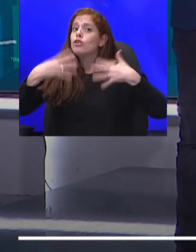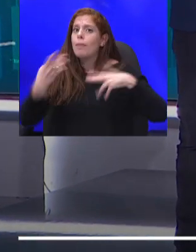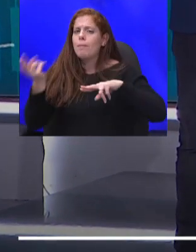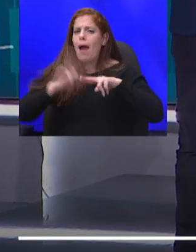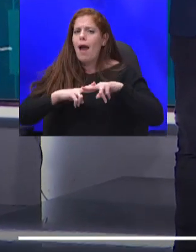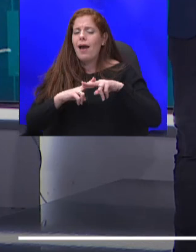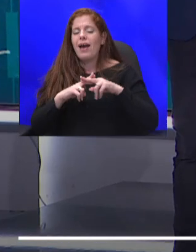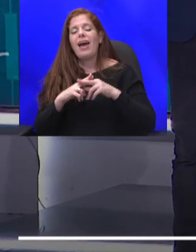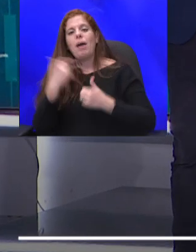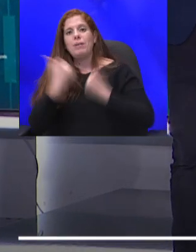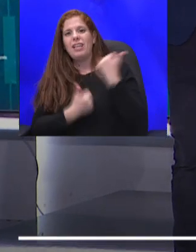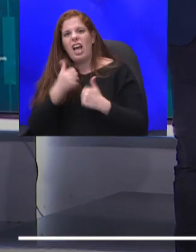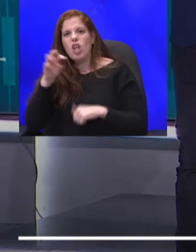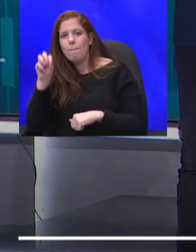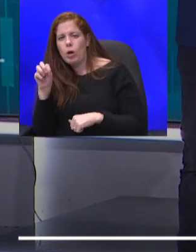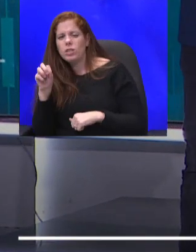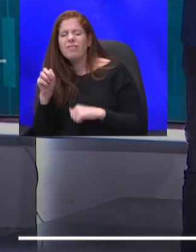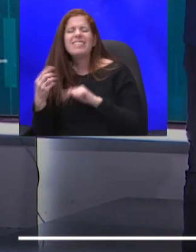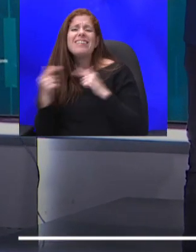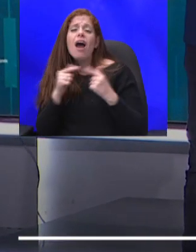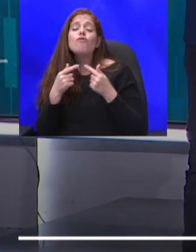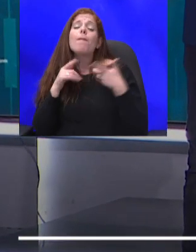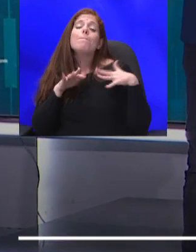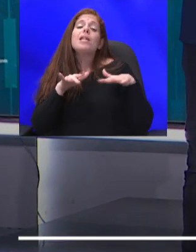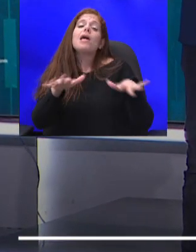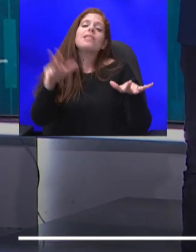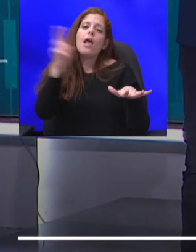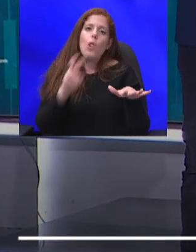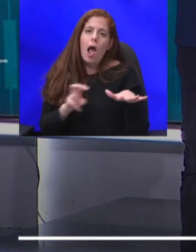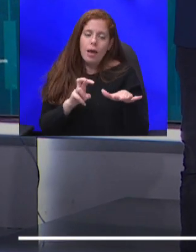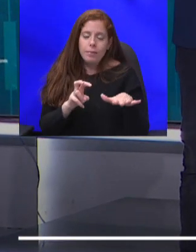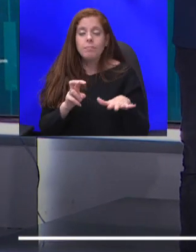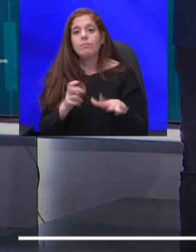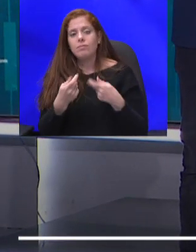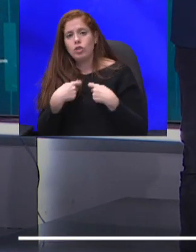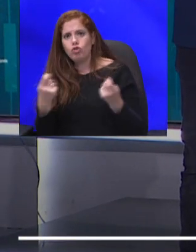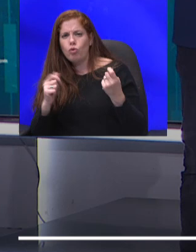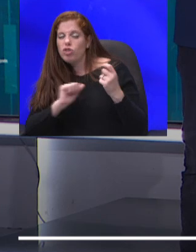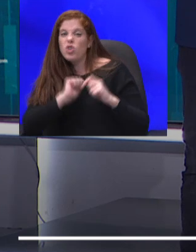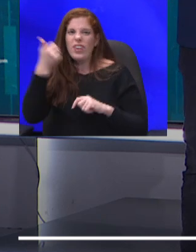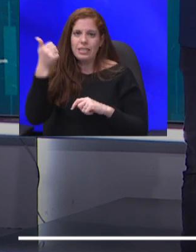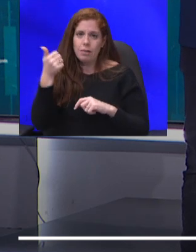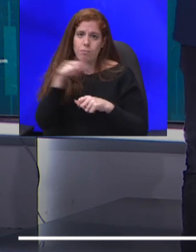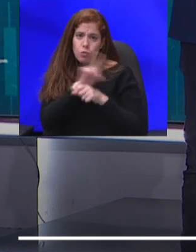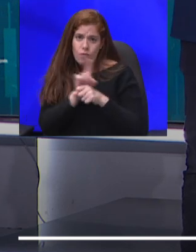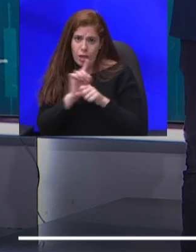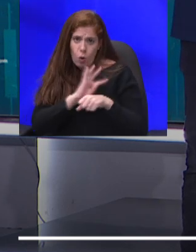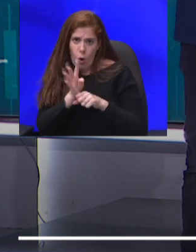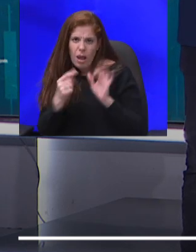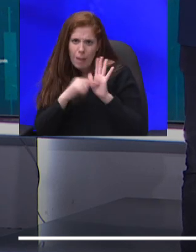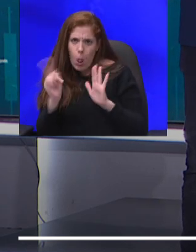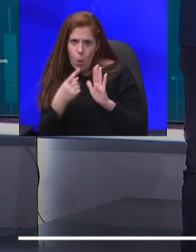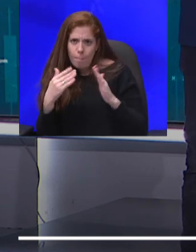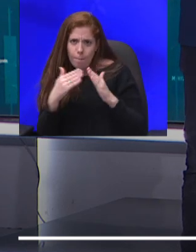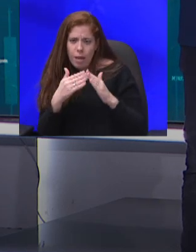קרב של מיליארדי דולרים בין הנקיות הטכנולוגיה, על שוק ששובר סיעים בתקופת הקורונה, כי כולם בבית. כל הפרטים בכתבה שהכנו בעזרתו של